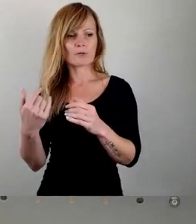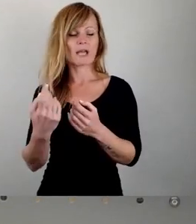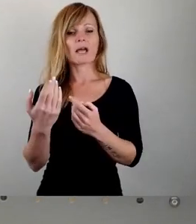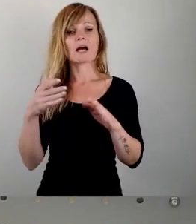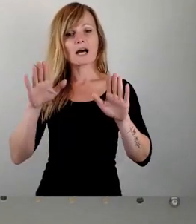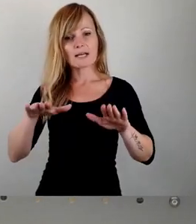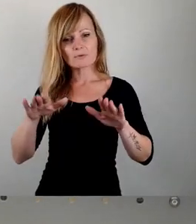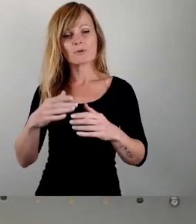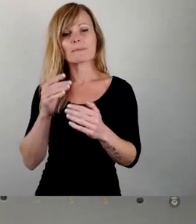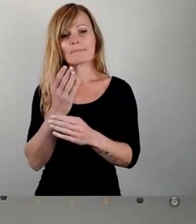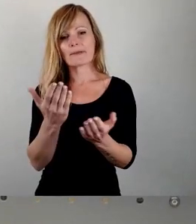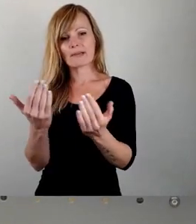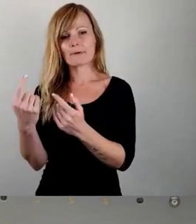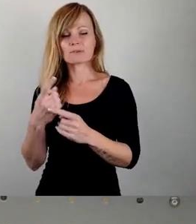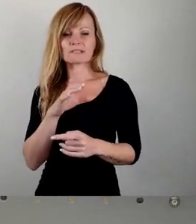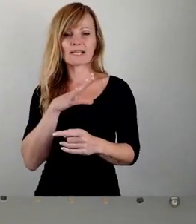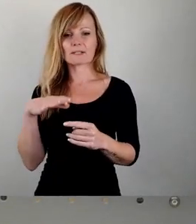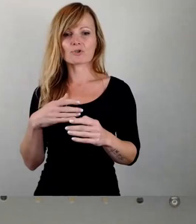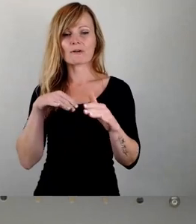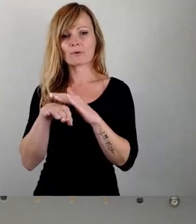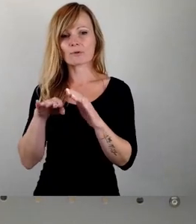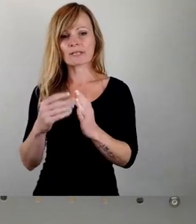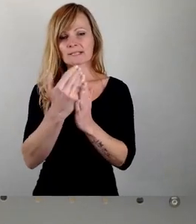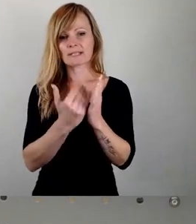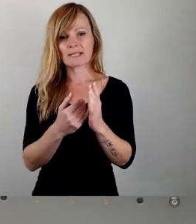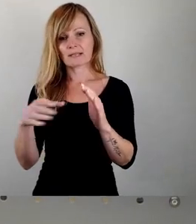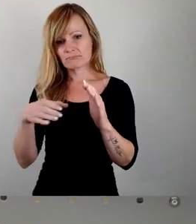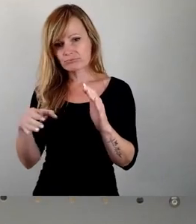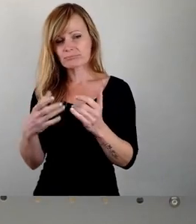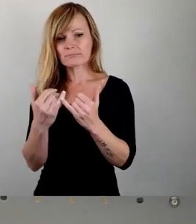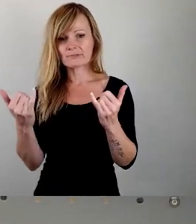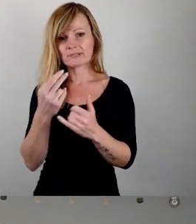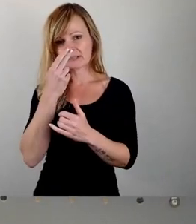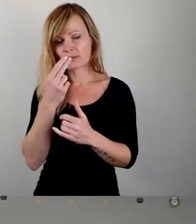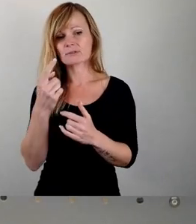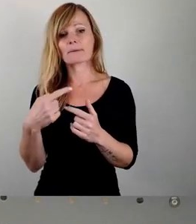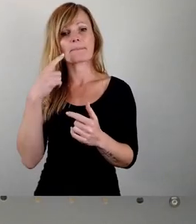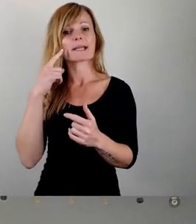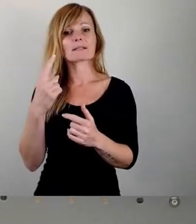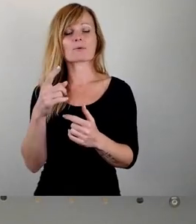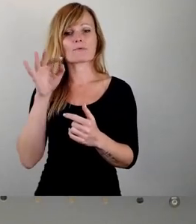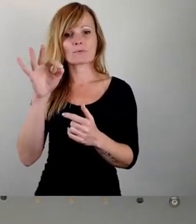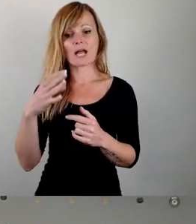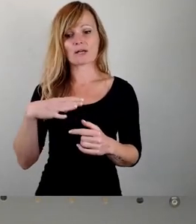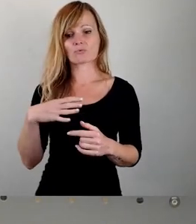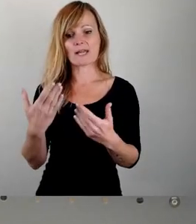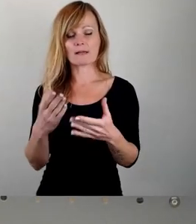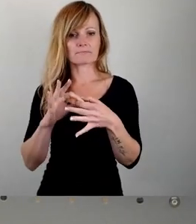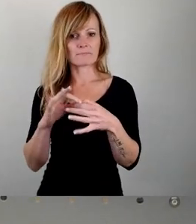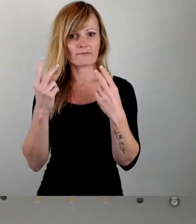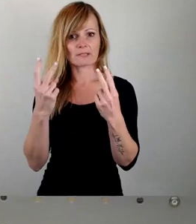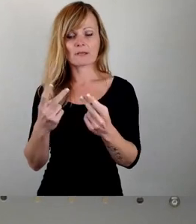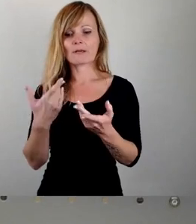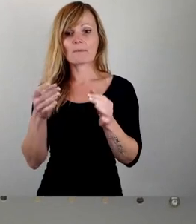Flüchtlingsaufnahmegesetz zu. Und damit meine ich auch im Hinblick auf aktuelle Belange eine plötzliche